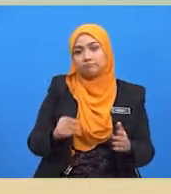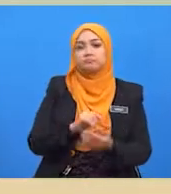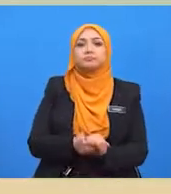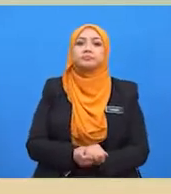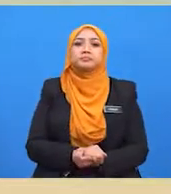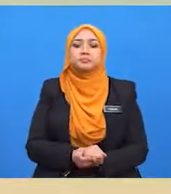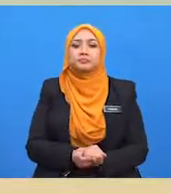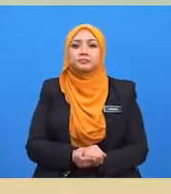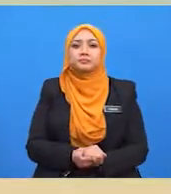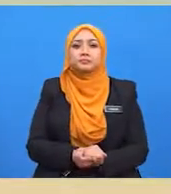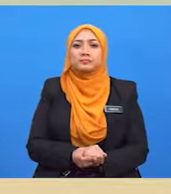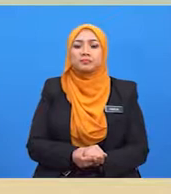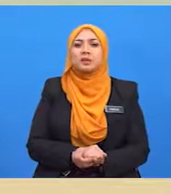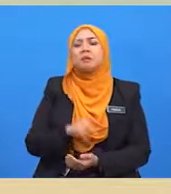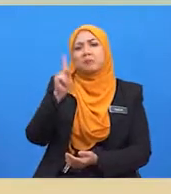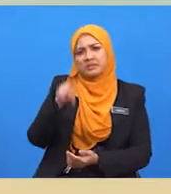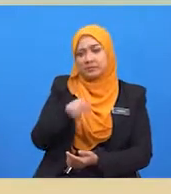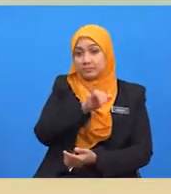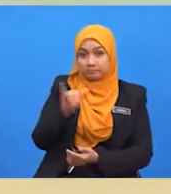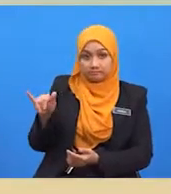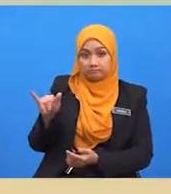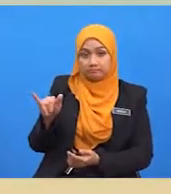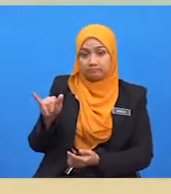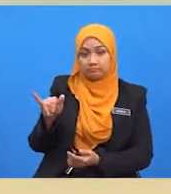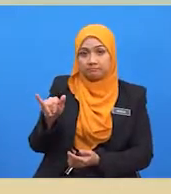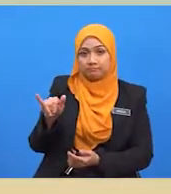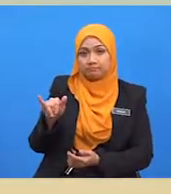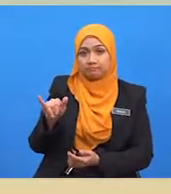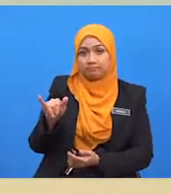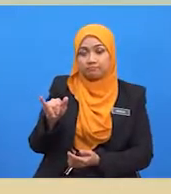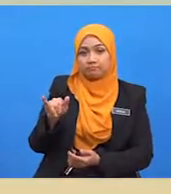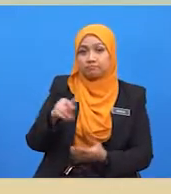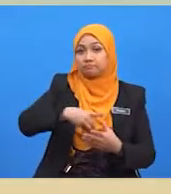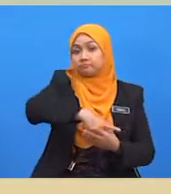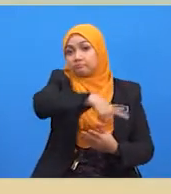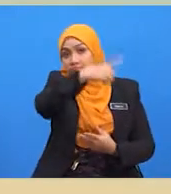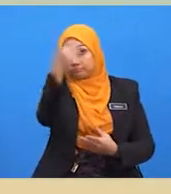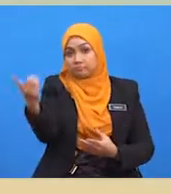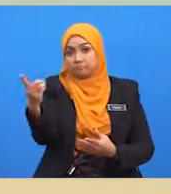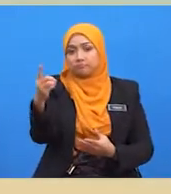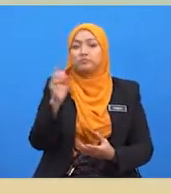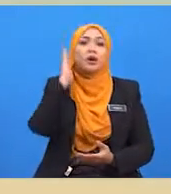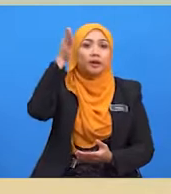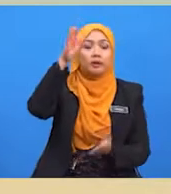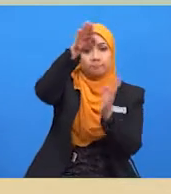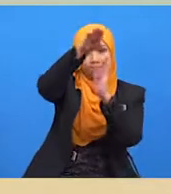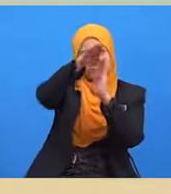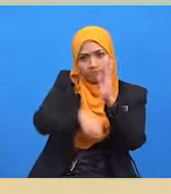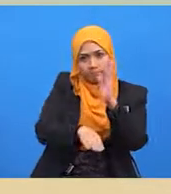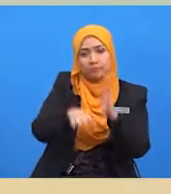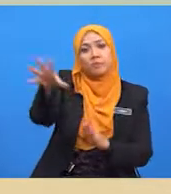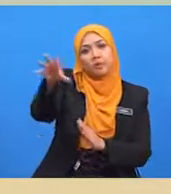firma domestik akan mengurangkan pengambilan tenaga kerja tempatan.